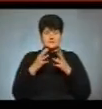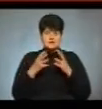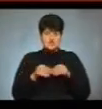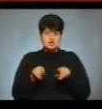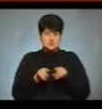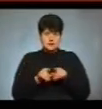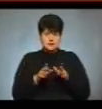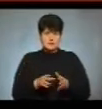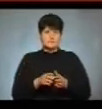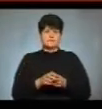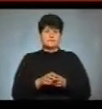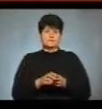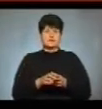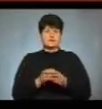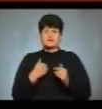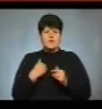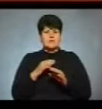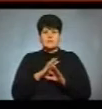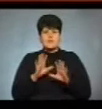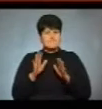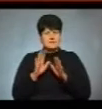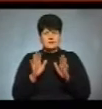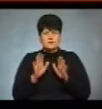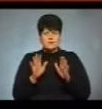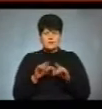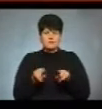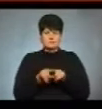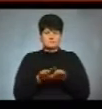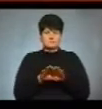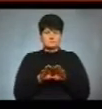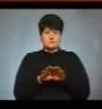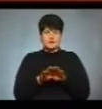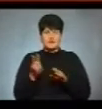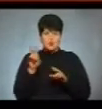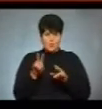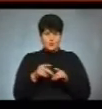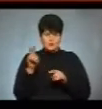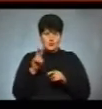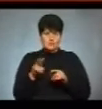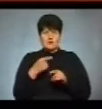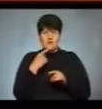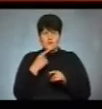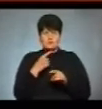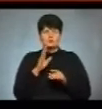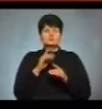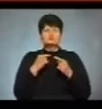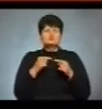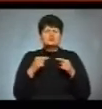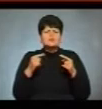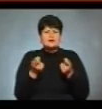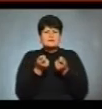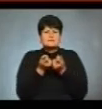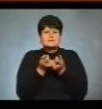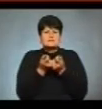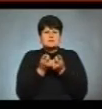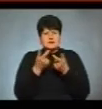я не випадково таку аналогію, з курсом долара проводжу, що будь-яка найменша